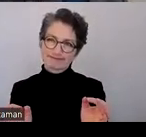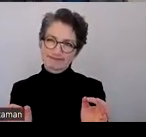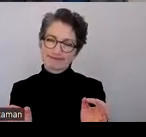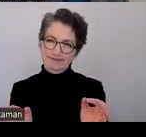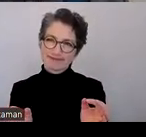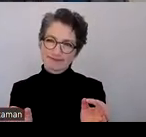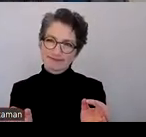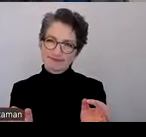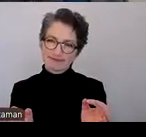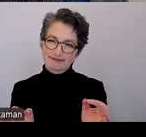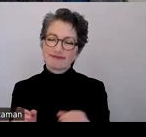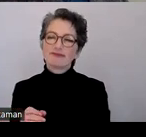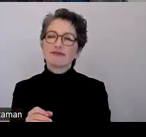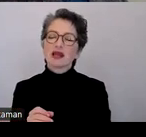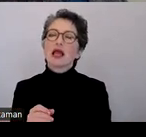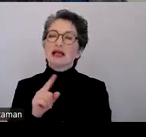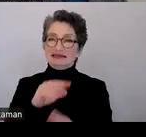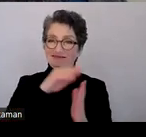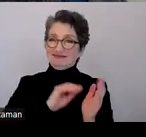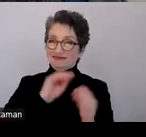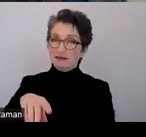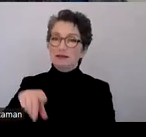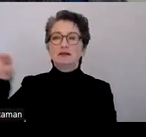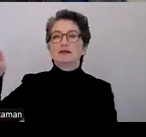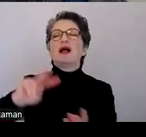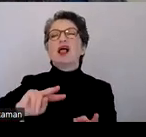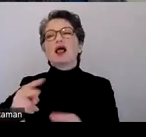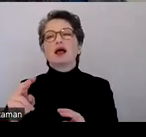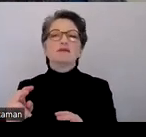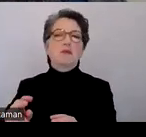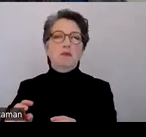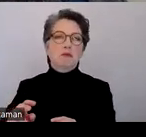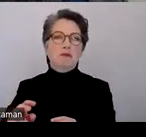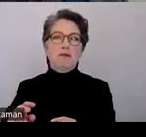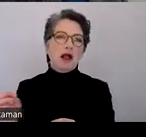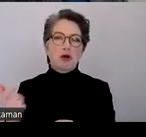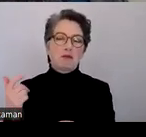einstellen, dass es nicht veränderbar ist und dass es eben auch digital signiert werden kann.